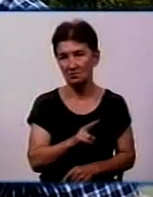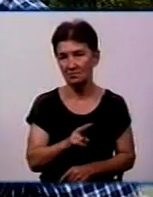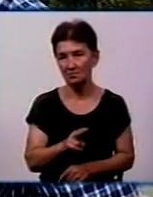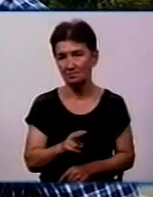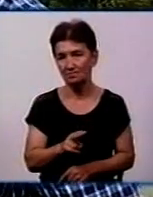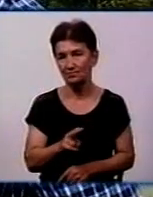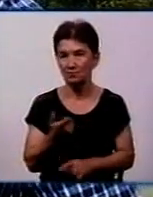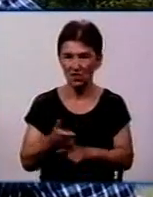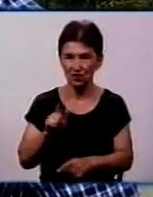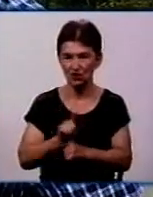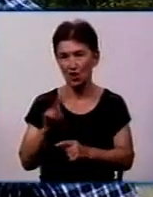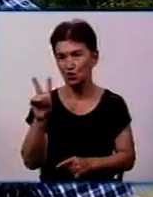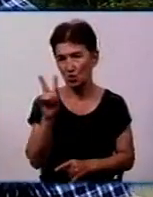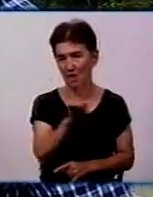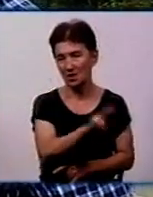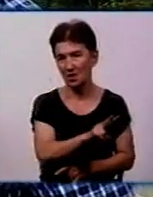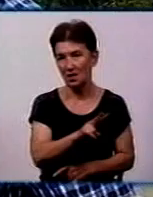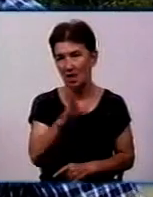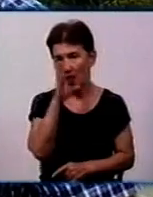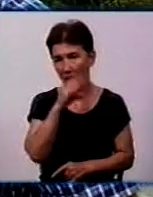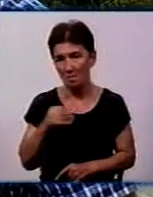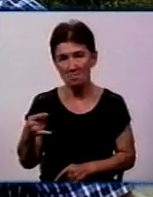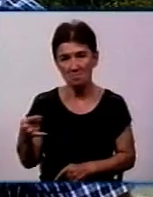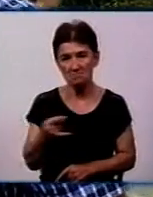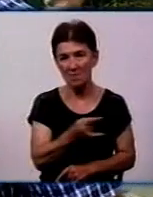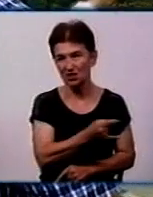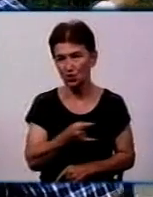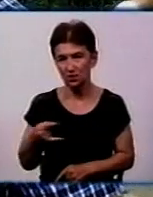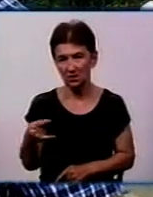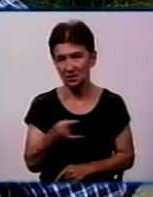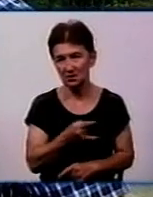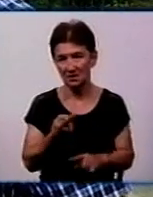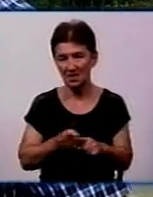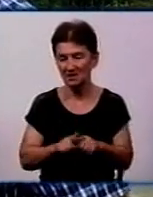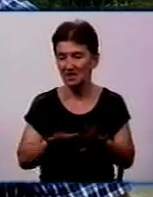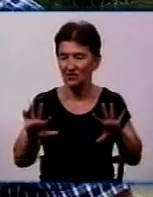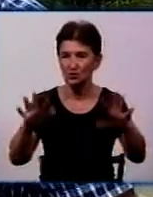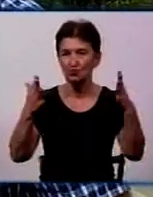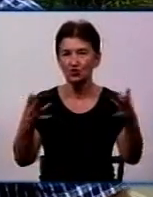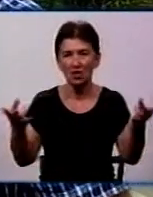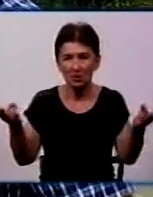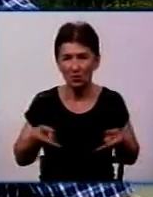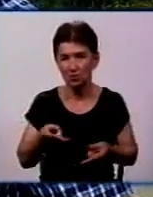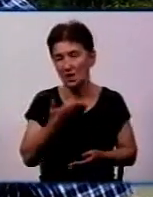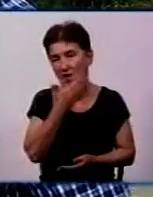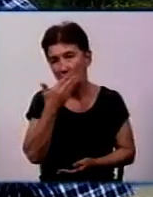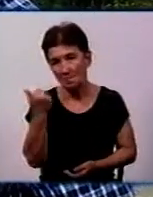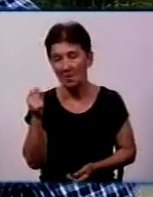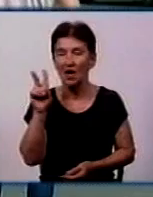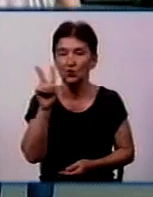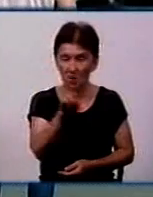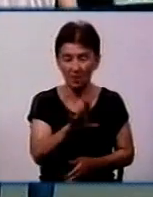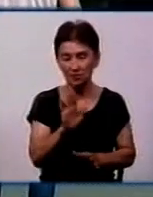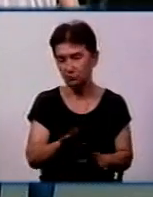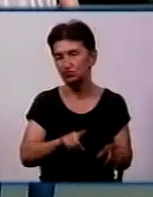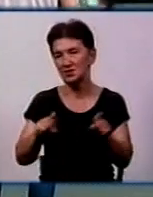тролейбусу. Маршрутне таксі, тільки якщо така необхідність є, немає тролейбусу, тільки тоді буду сідати.